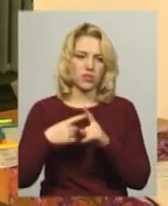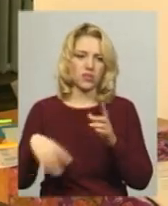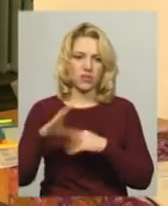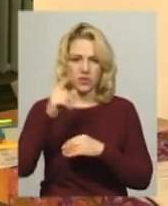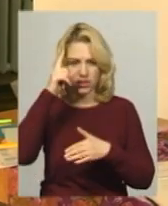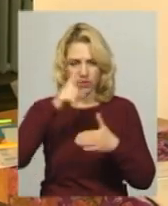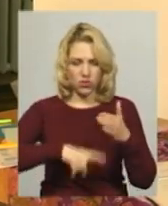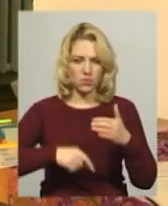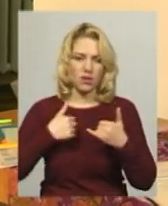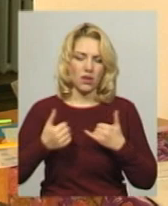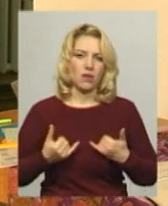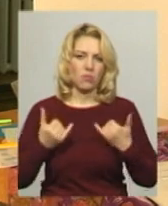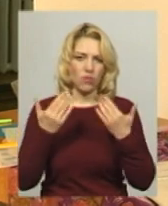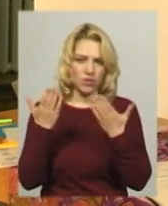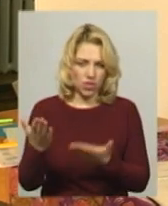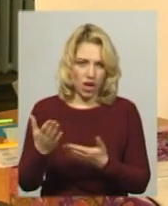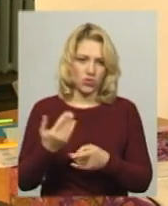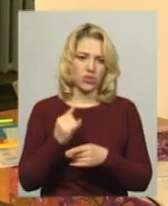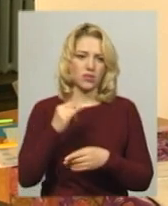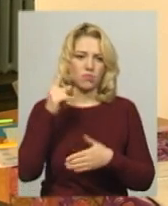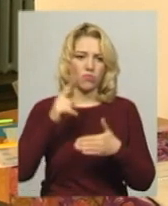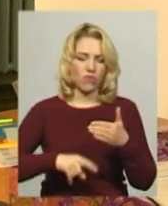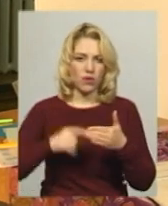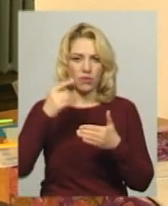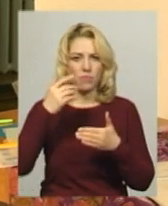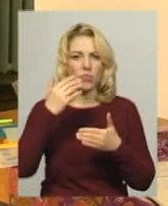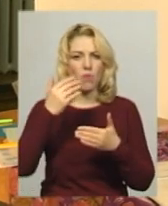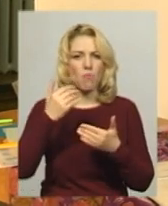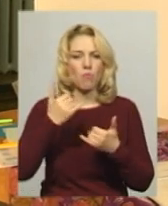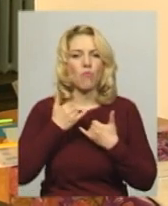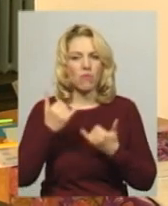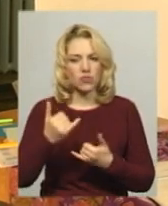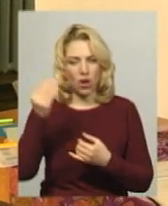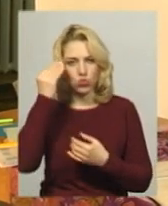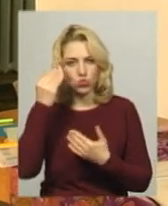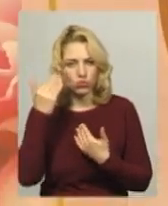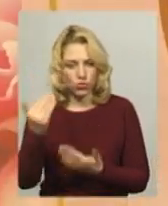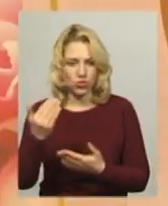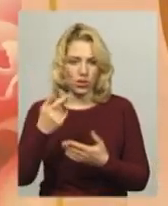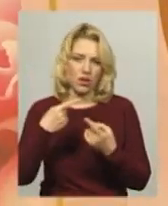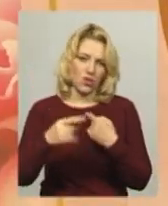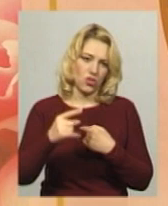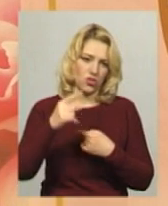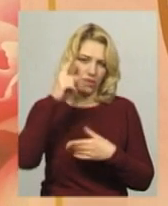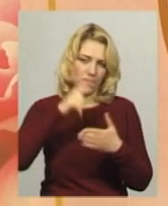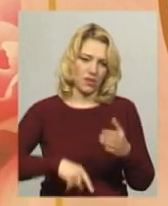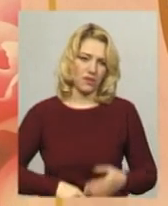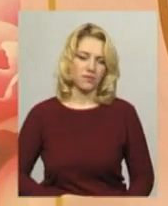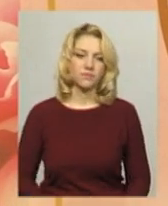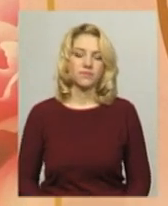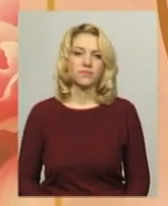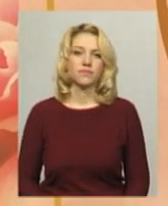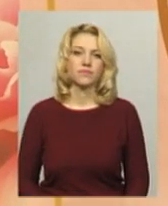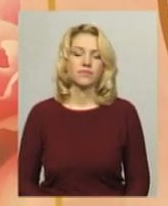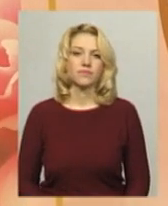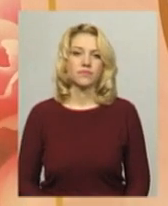віросповідань. Я їх поважаю, поважаю думку людей, які мають якусь іншу віру. Андрій Гуманий, Дем'ян Цегольник, новини